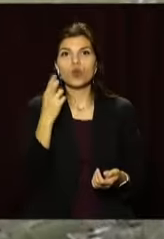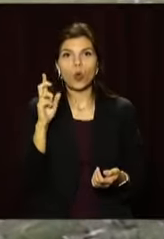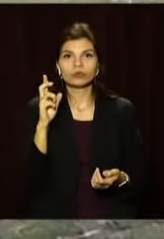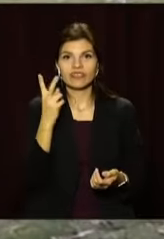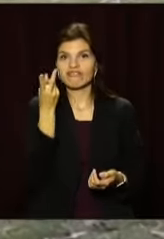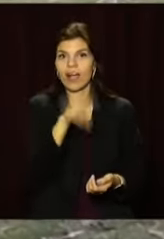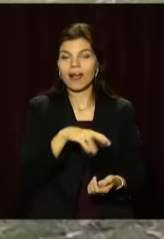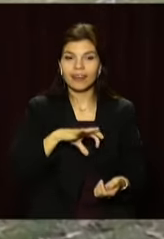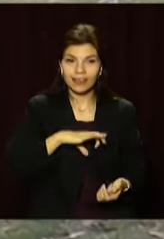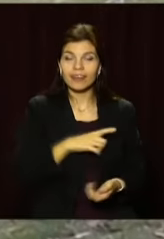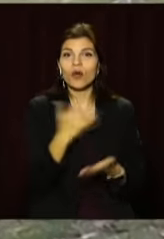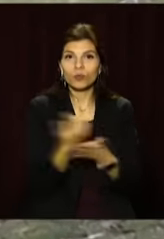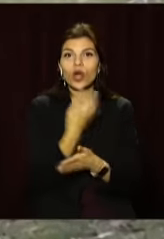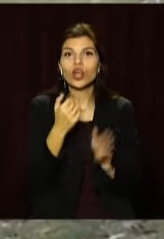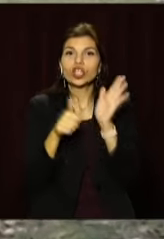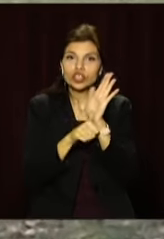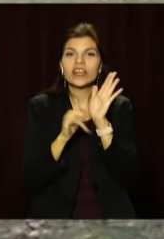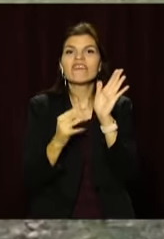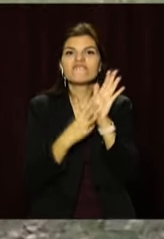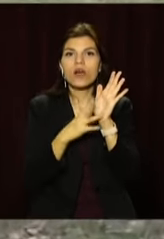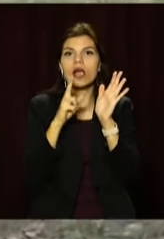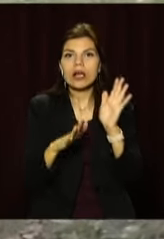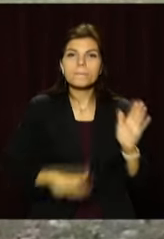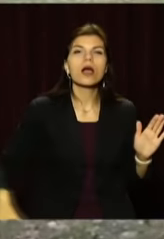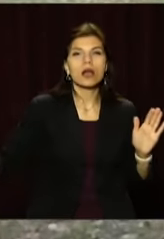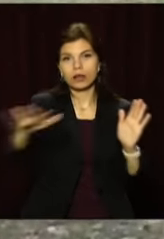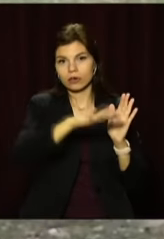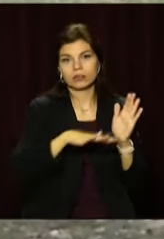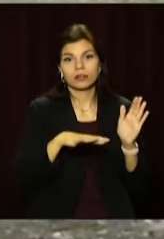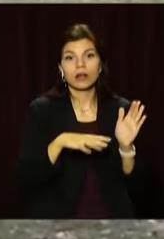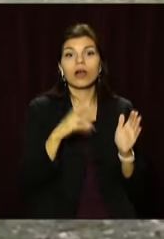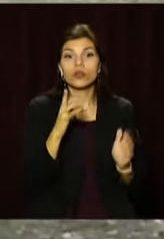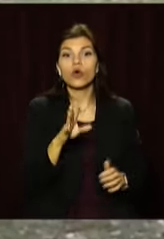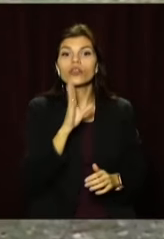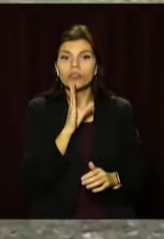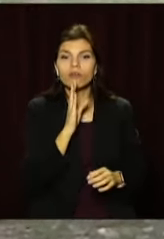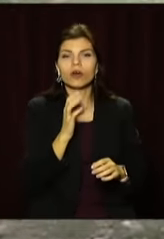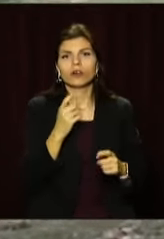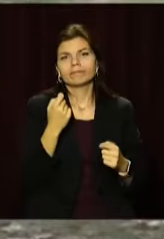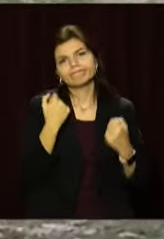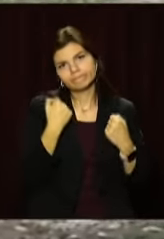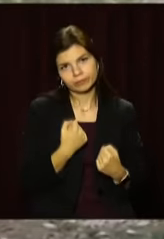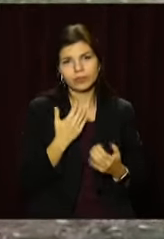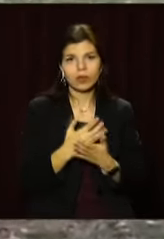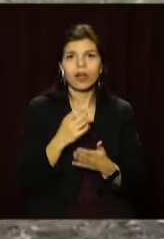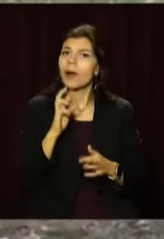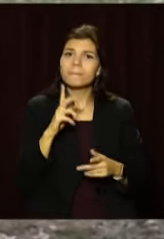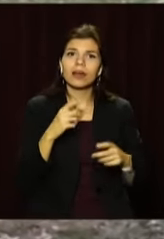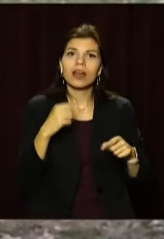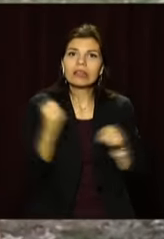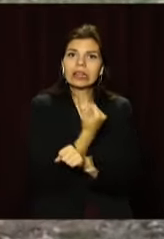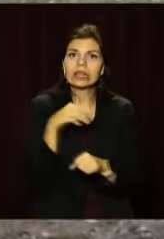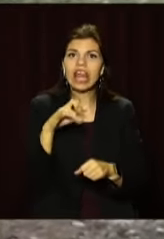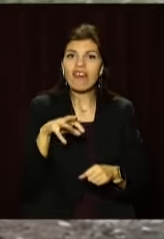медалями. Вона здобула їх на 6-8-кілометровій дистанціях. Проте дівчина сумно відзначає – аби не травма, могла б